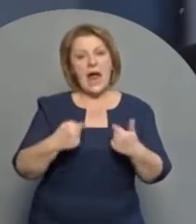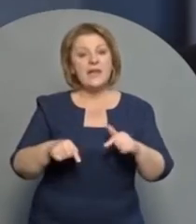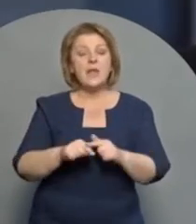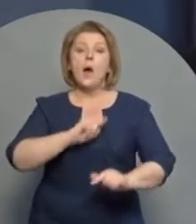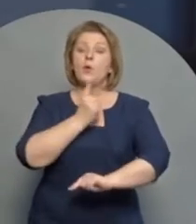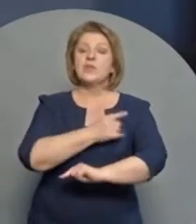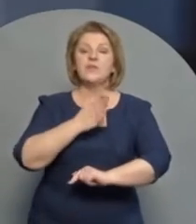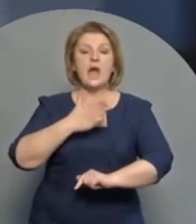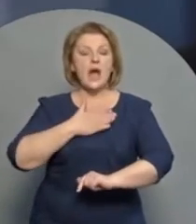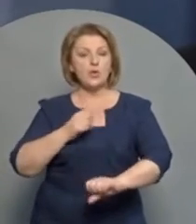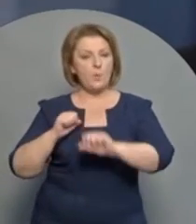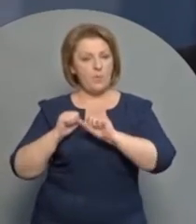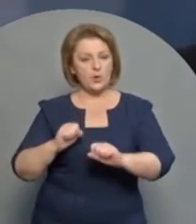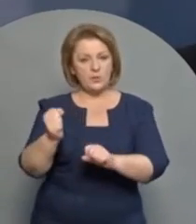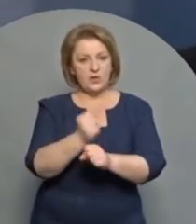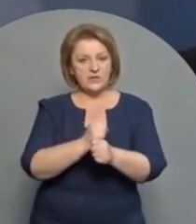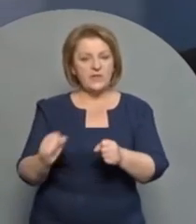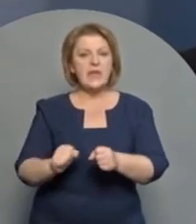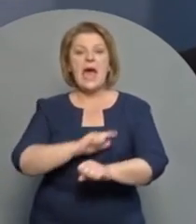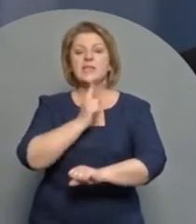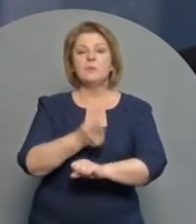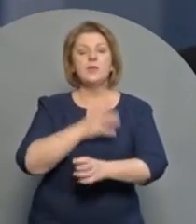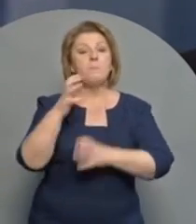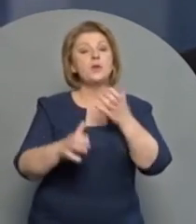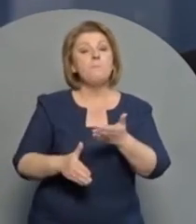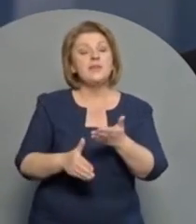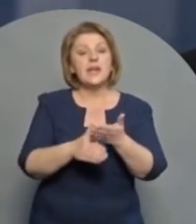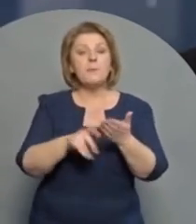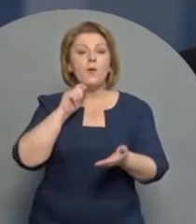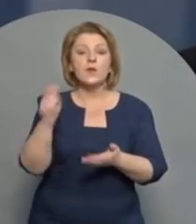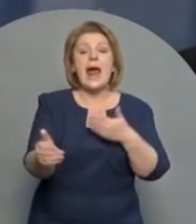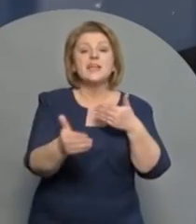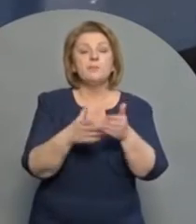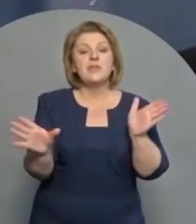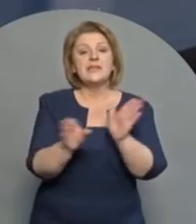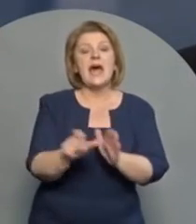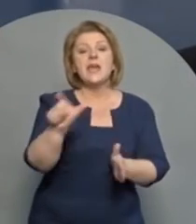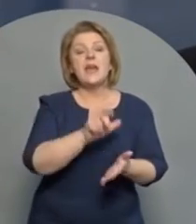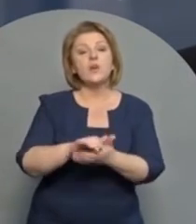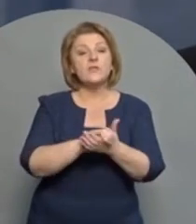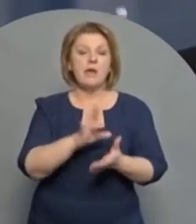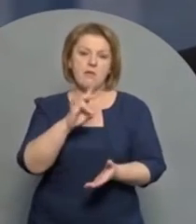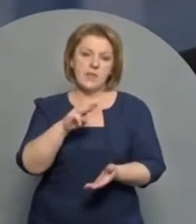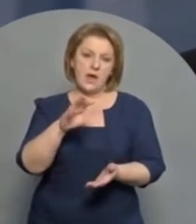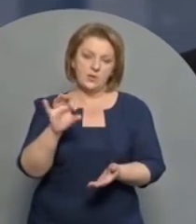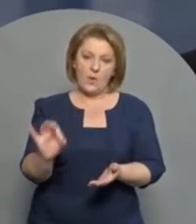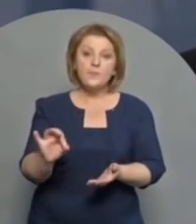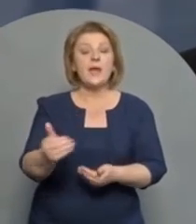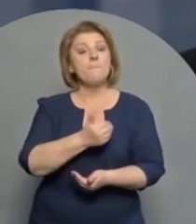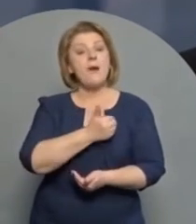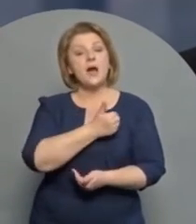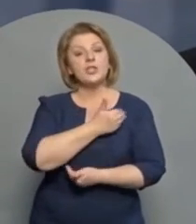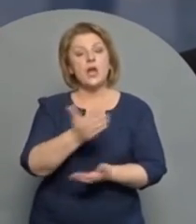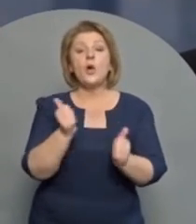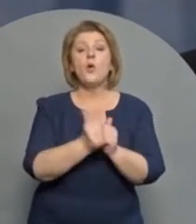посилення нашої обороноздатності, зміцнення міжнародної підтримки України, зближення з Євросоюзом і НАТО.